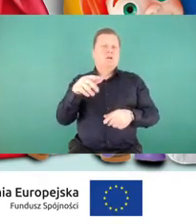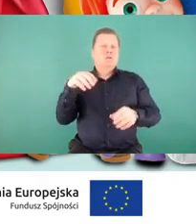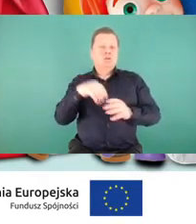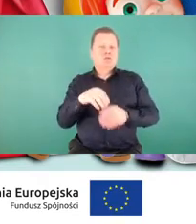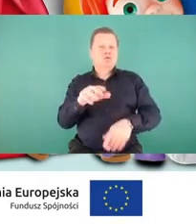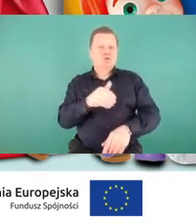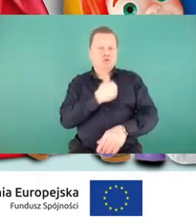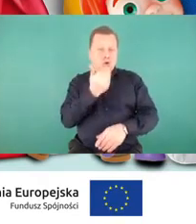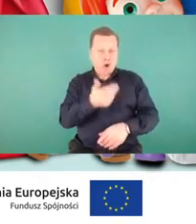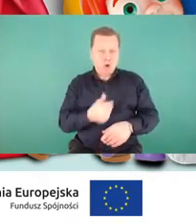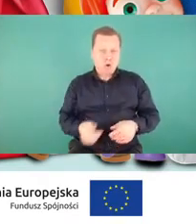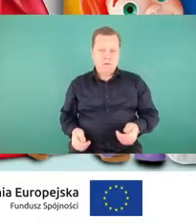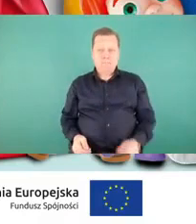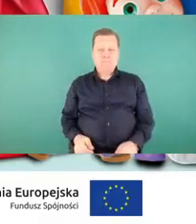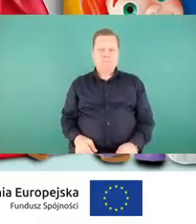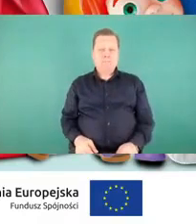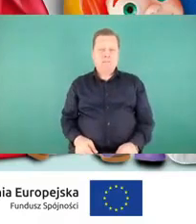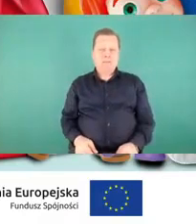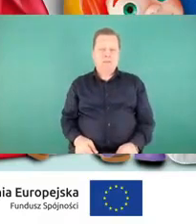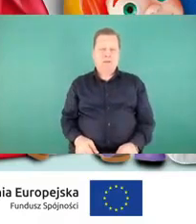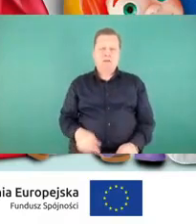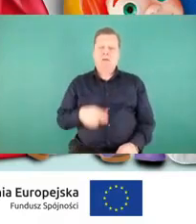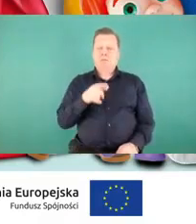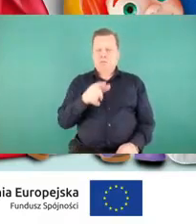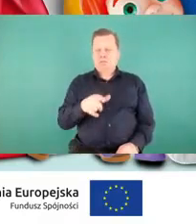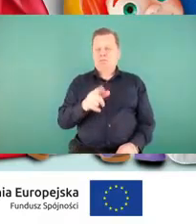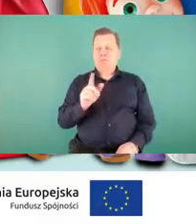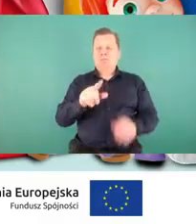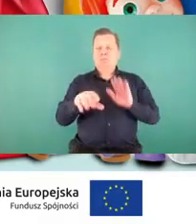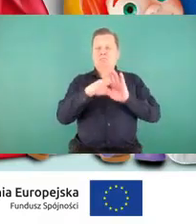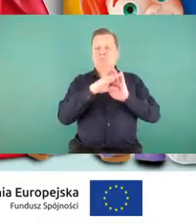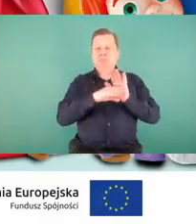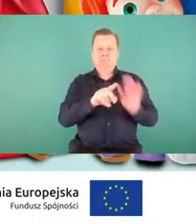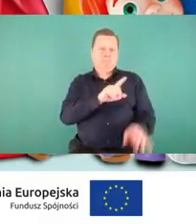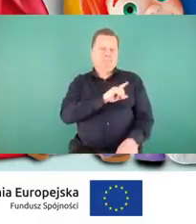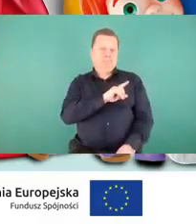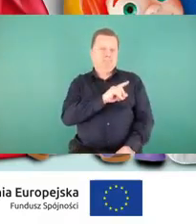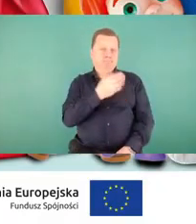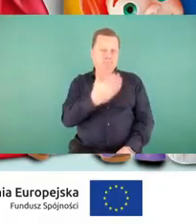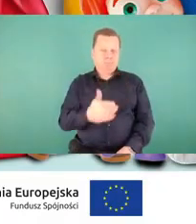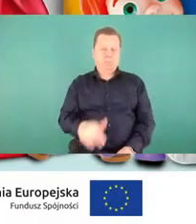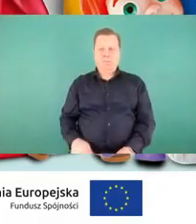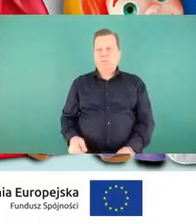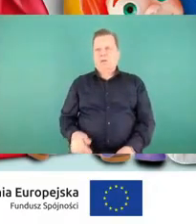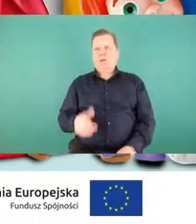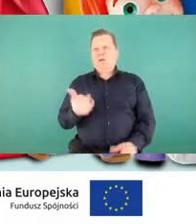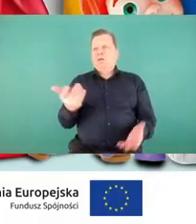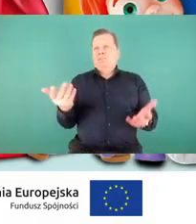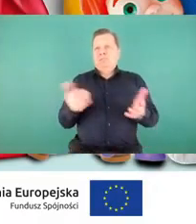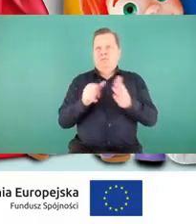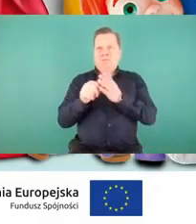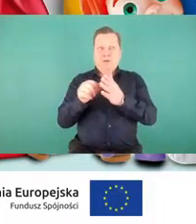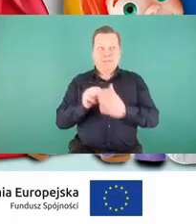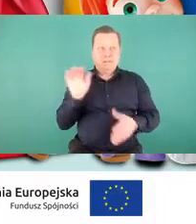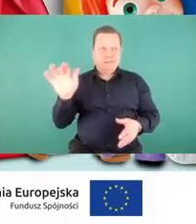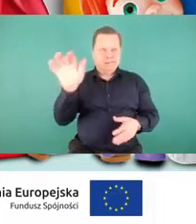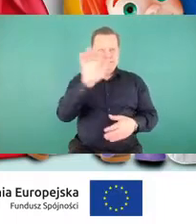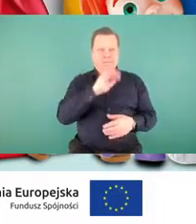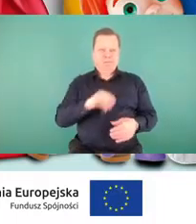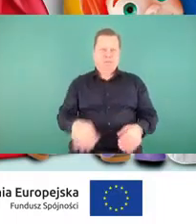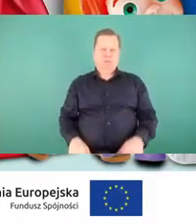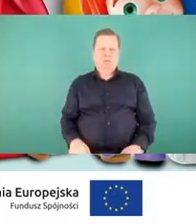tych zasad w naturalnym środowisku, czyli jeździmy na wycieczki różne, gdzie poruszamy się